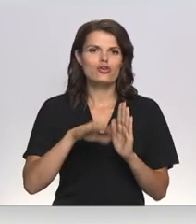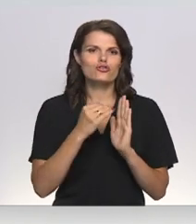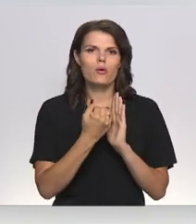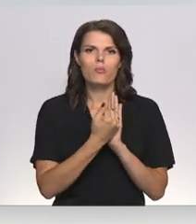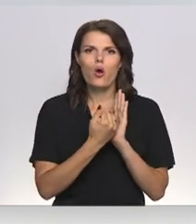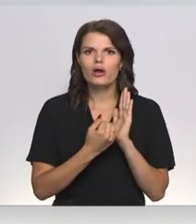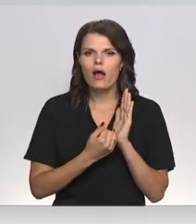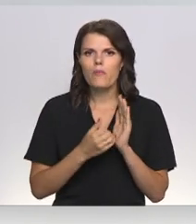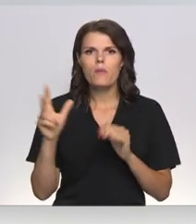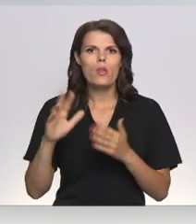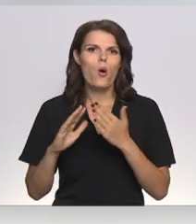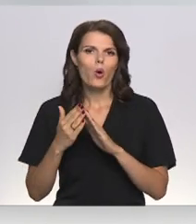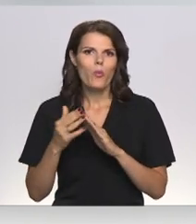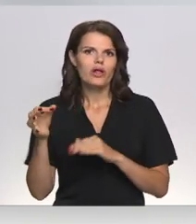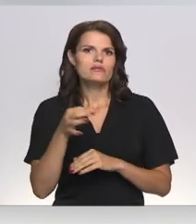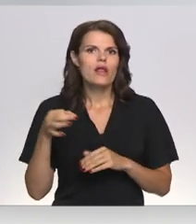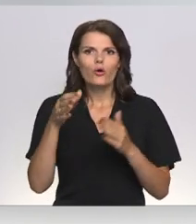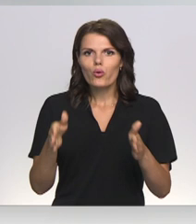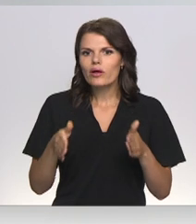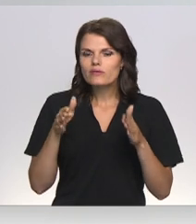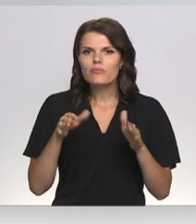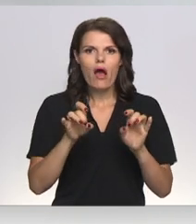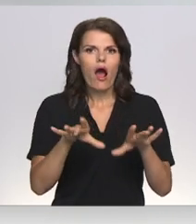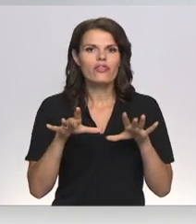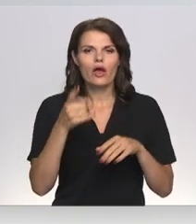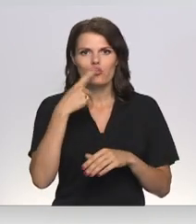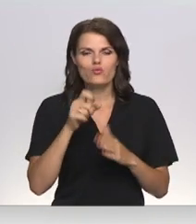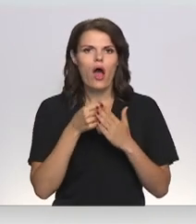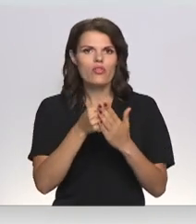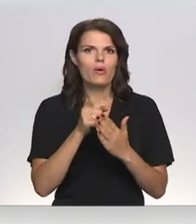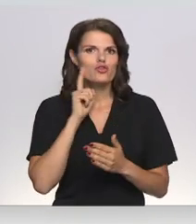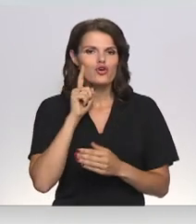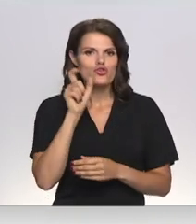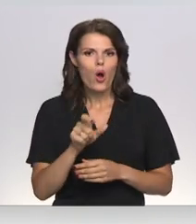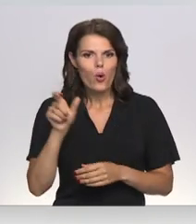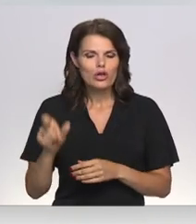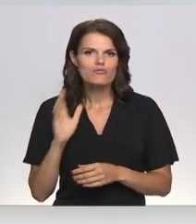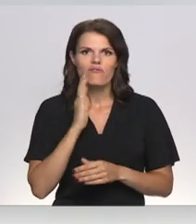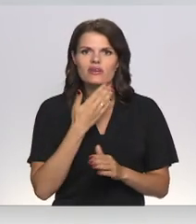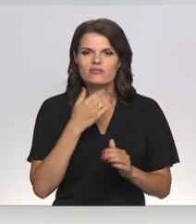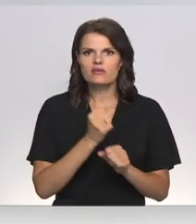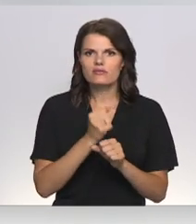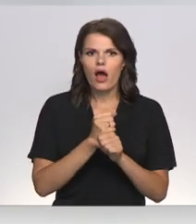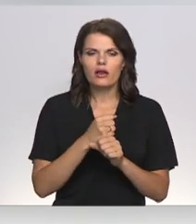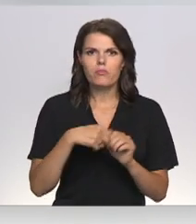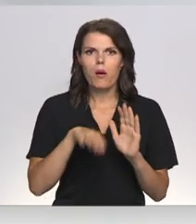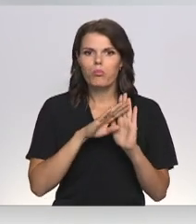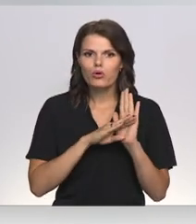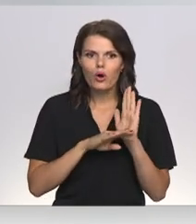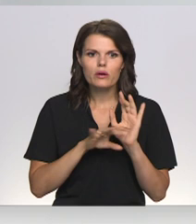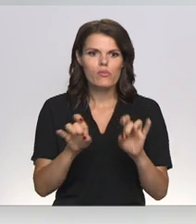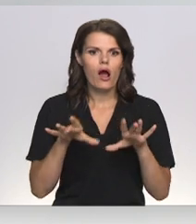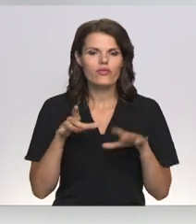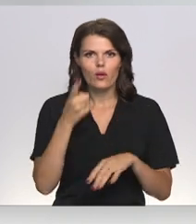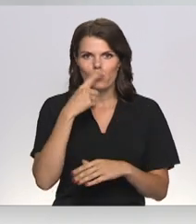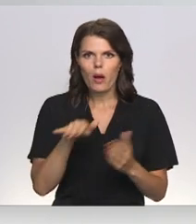regionālās limītas, atteikties no atlausta jauniešiem vasaras nodarbinātības programmas, atkaikties no